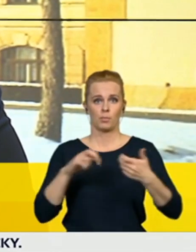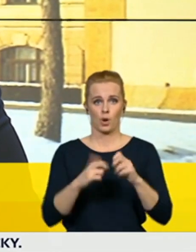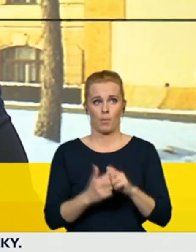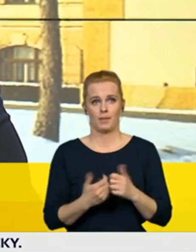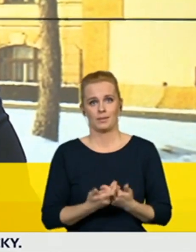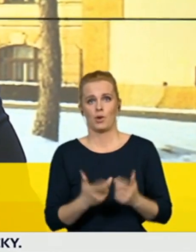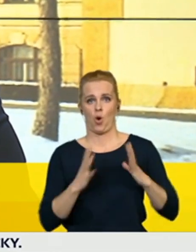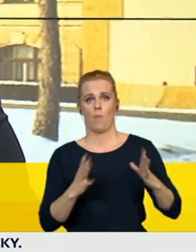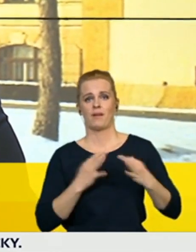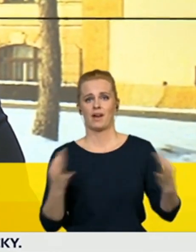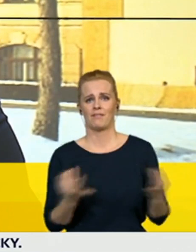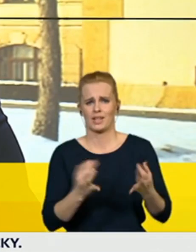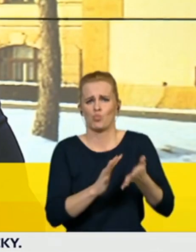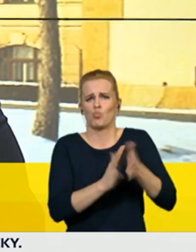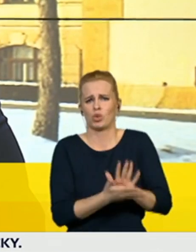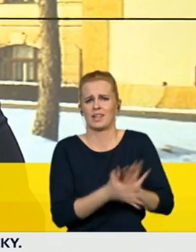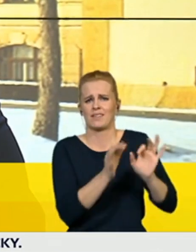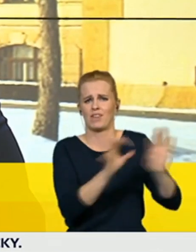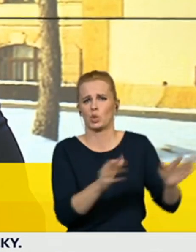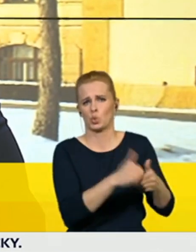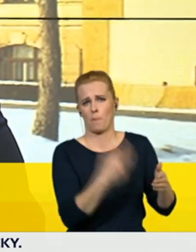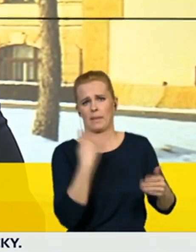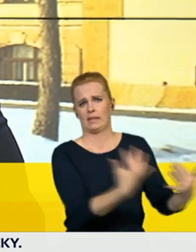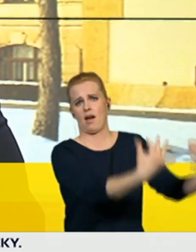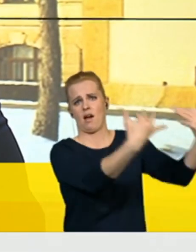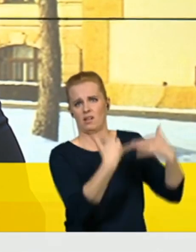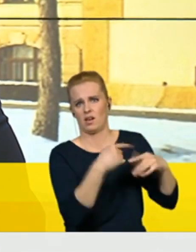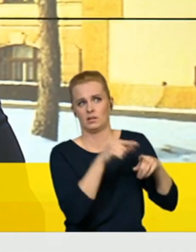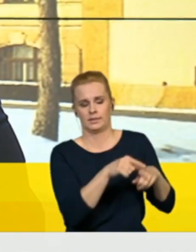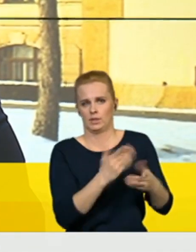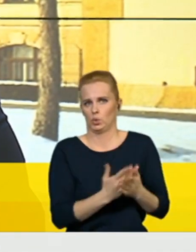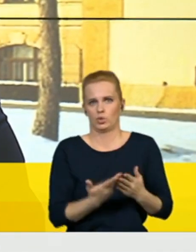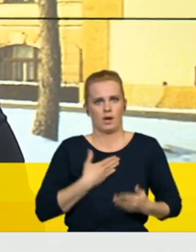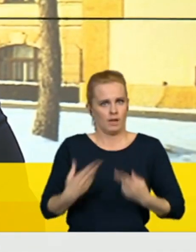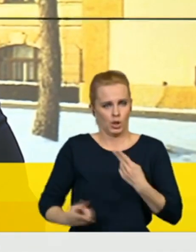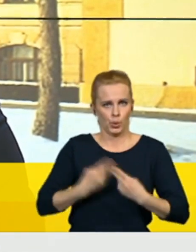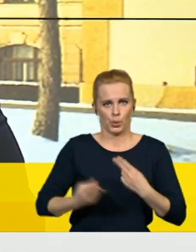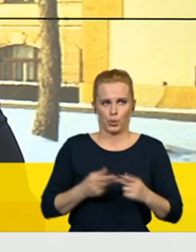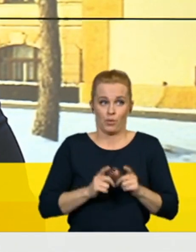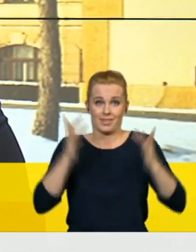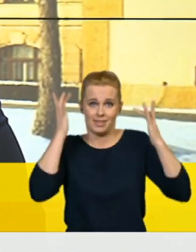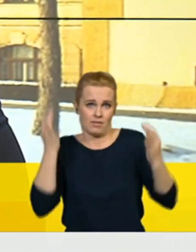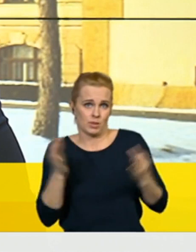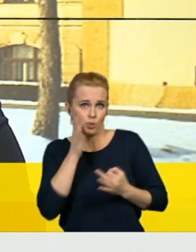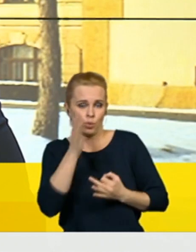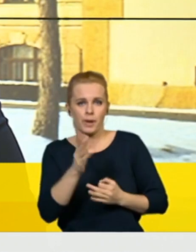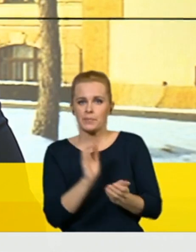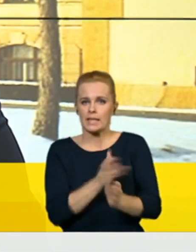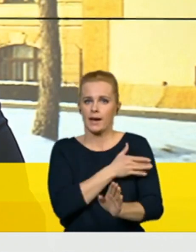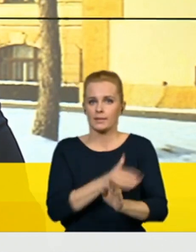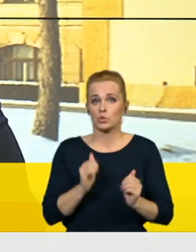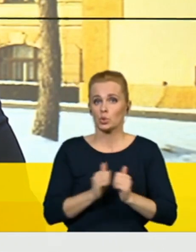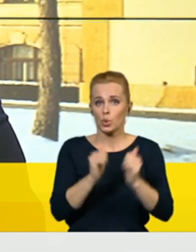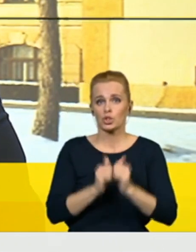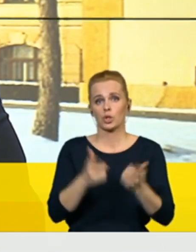viru, který se ukazuje jako velmi nevyzpytatelný a ty zkušenosti z Velké Británie dobré